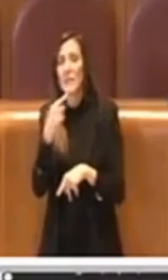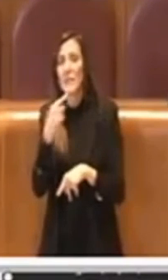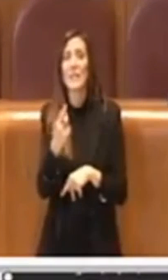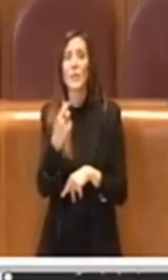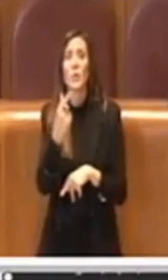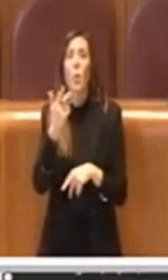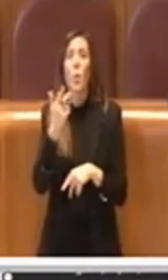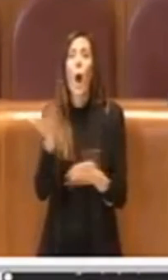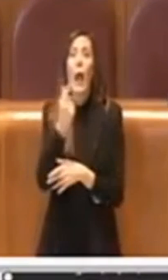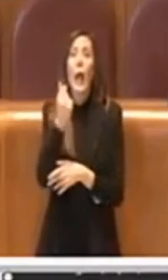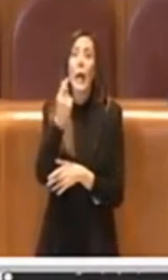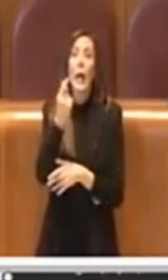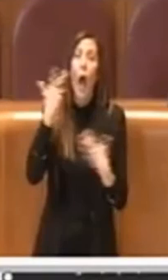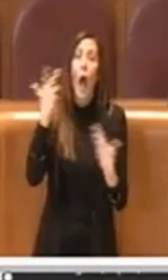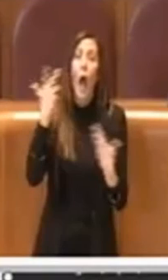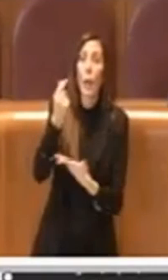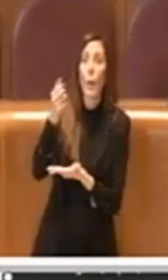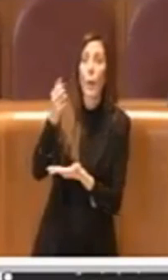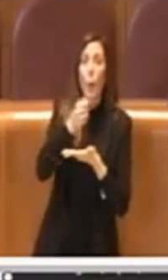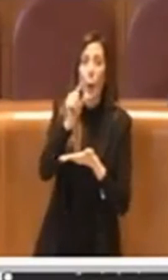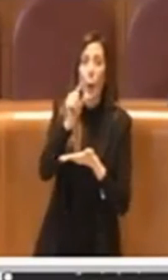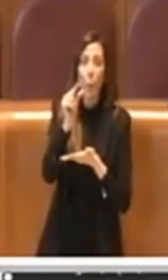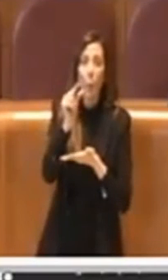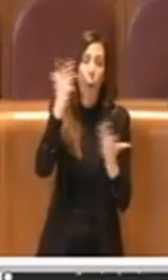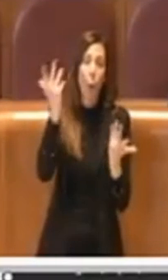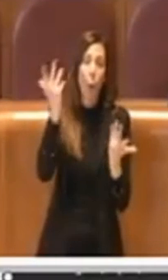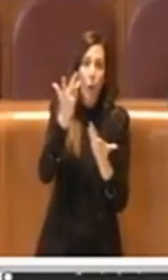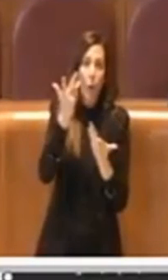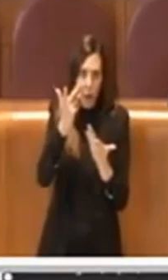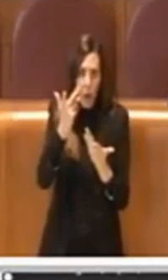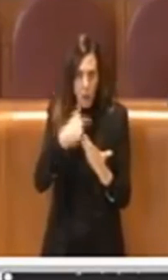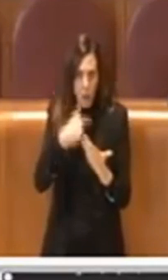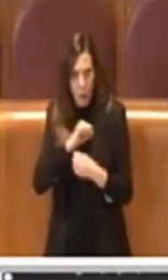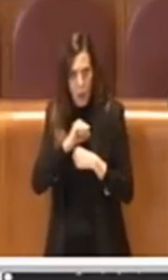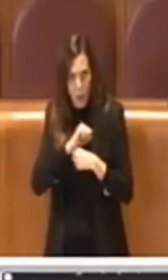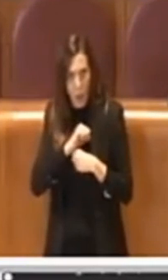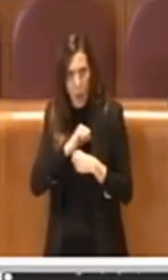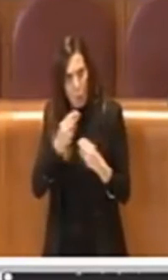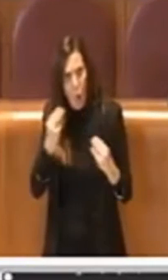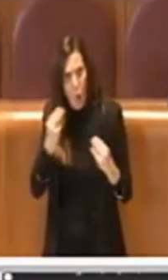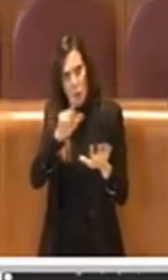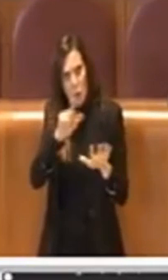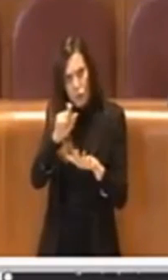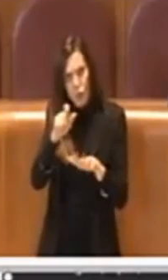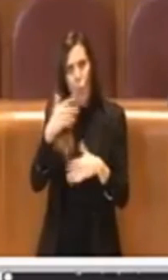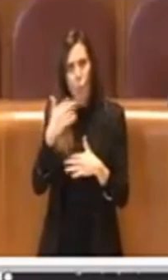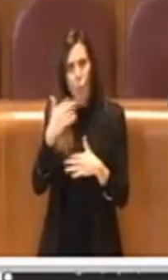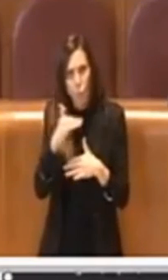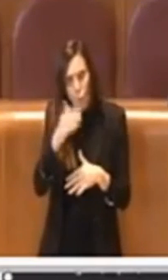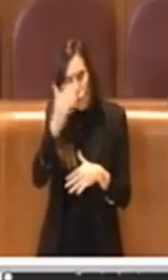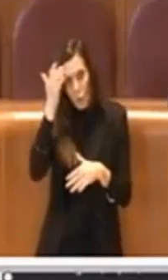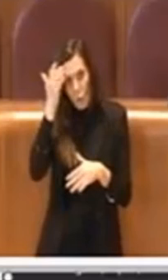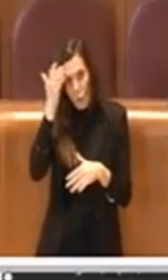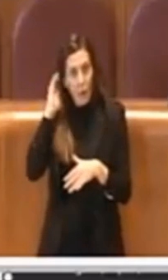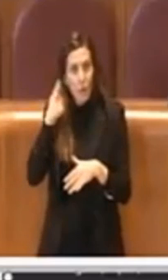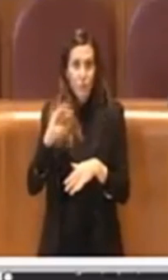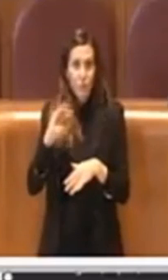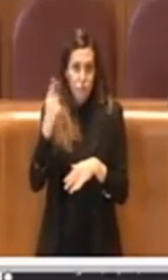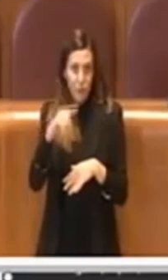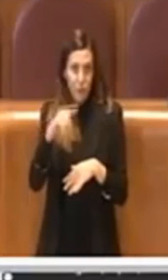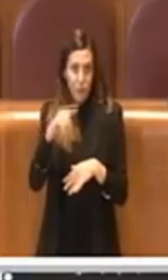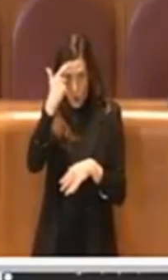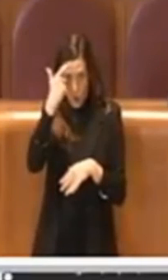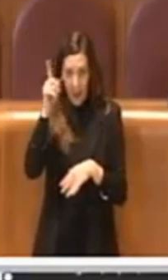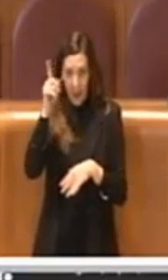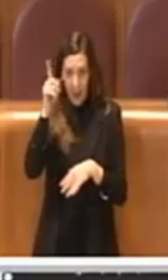spicciolo? Beh, credo che sia un po' di più di qualche spicciolo. E pensare che insomma poi sono governi che stanno da